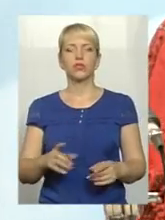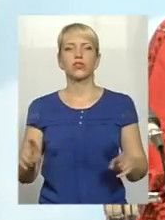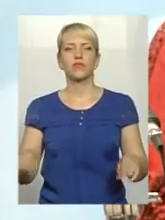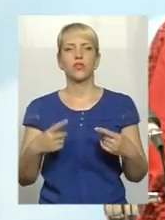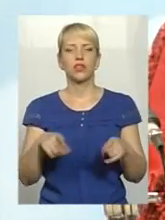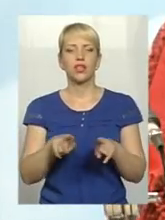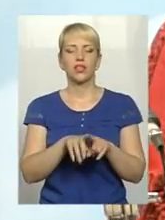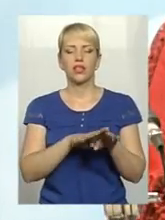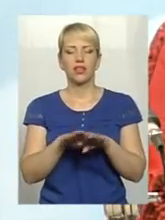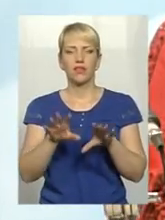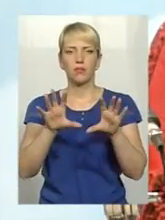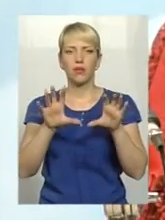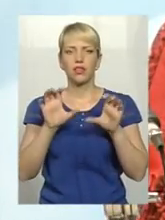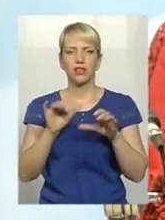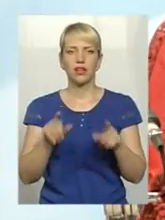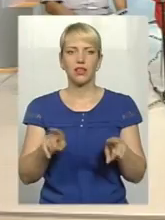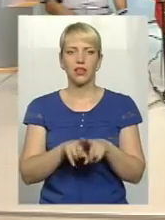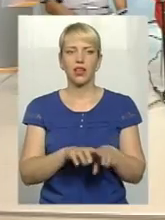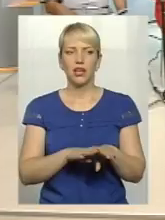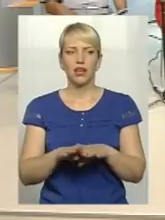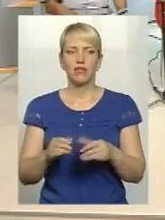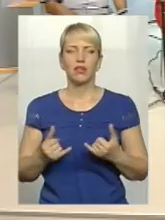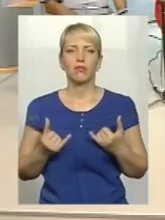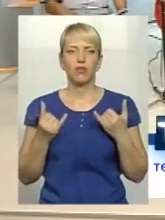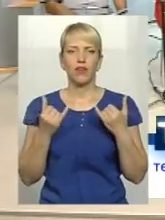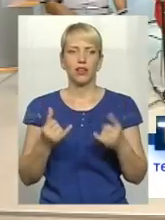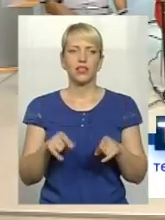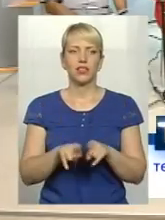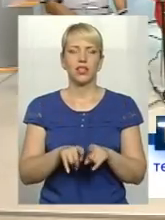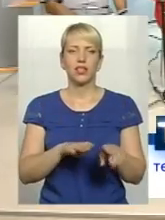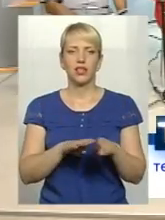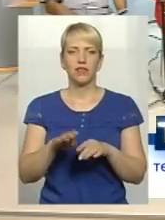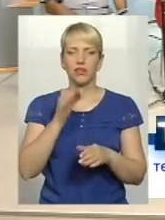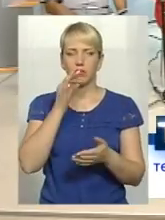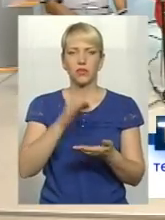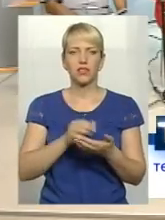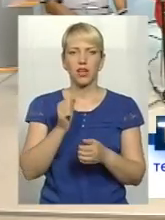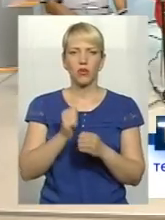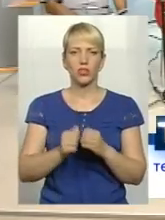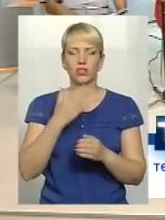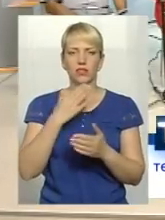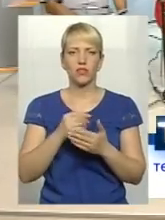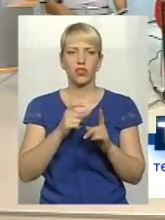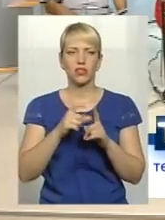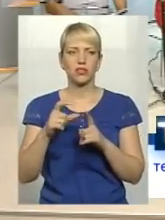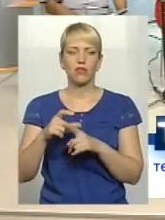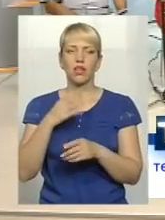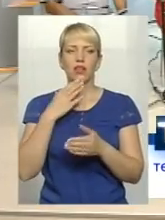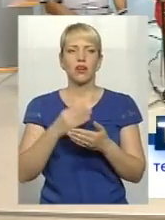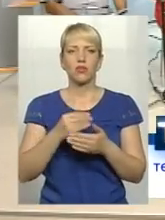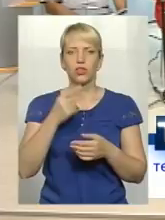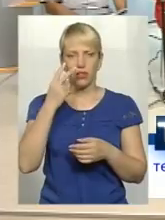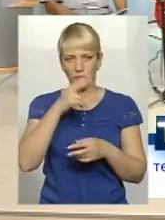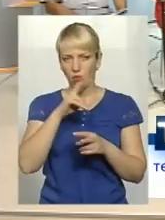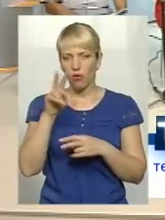прийняття, такий рівень поваги, і такий рівень відповідальності за кожне своє слово, навіть за кожен погляд